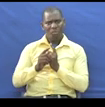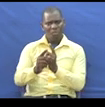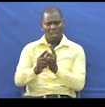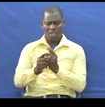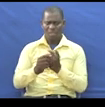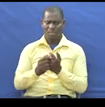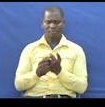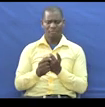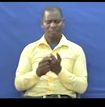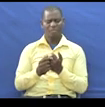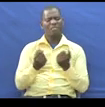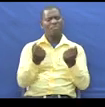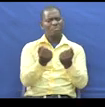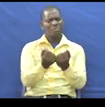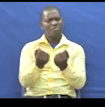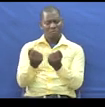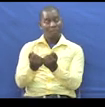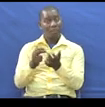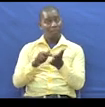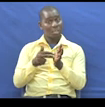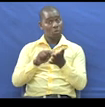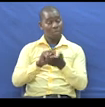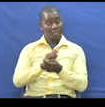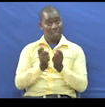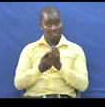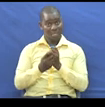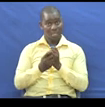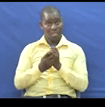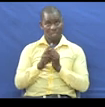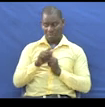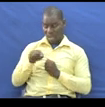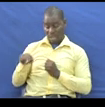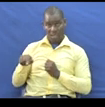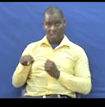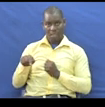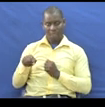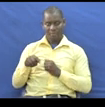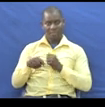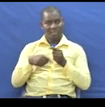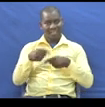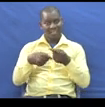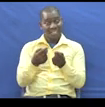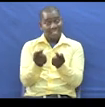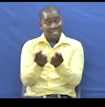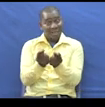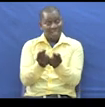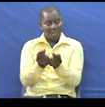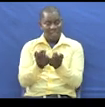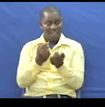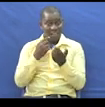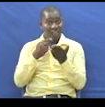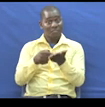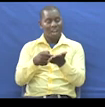mfumu Imbinu Ya Tafsiri Ya Kisemantiki Inaindana Nayo Kwa mfano